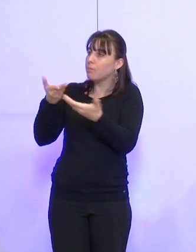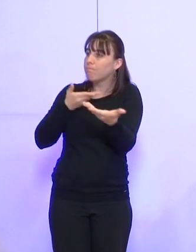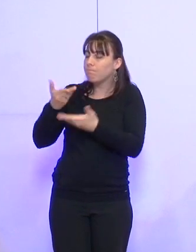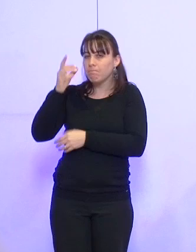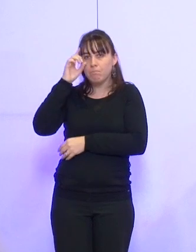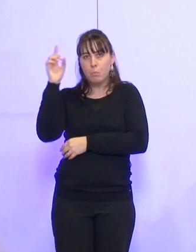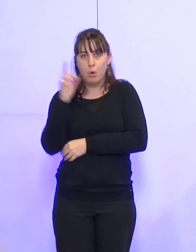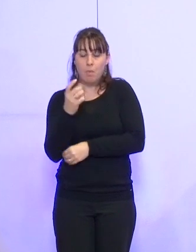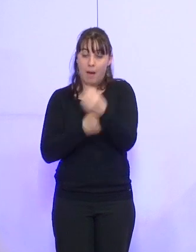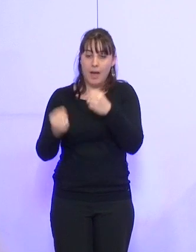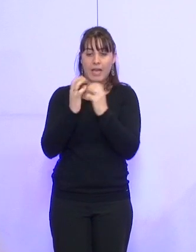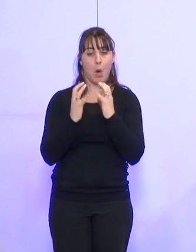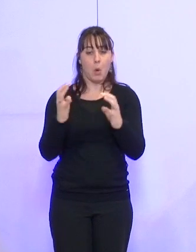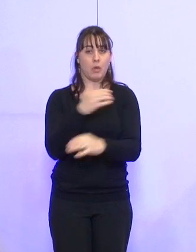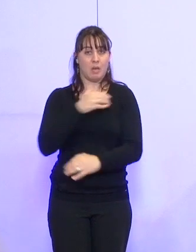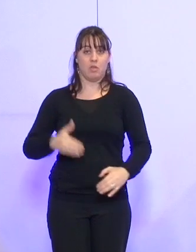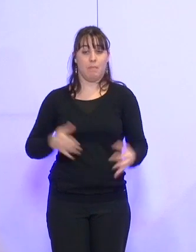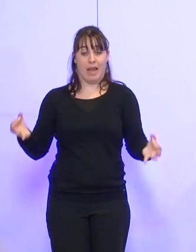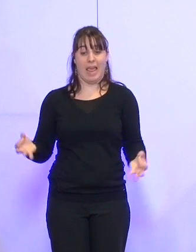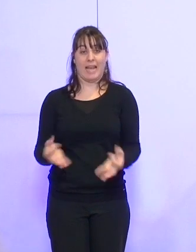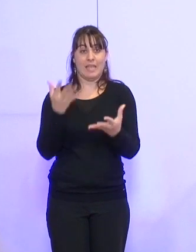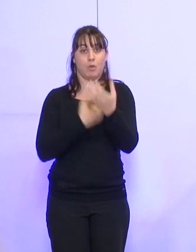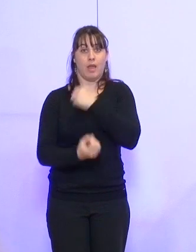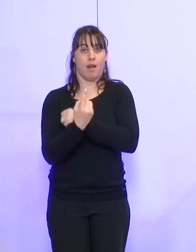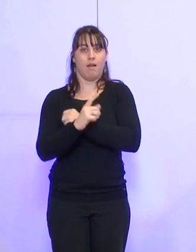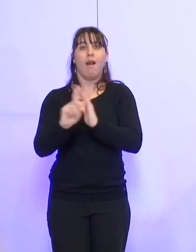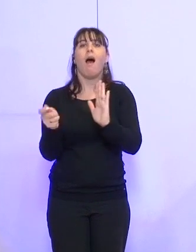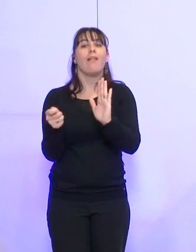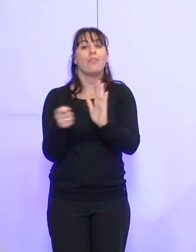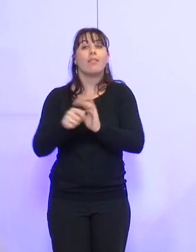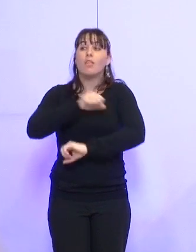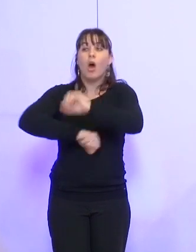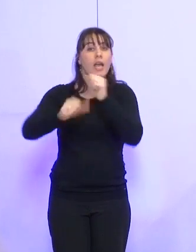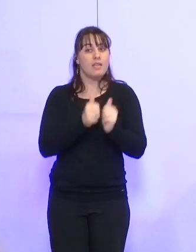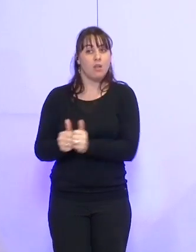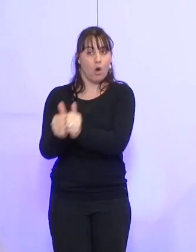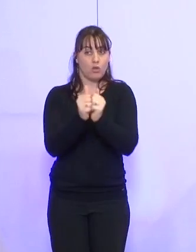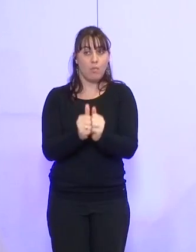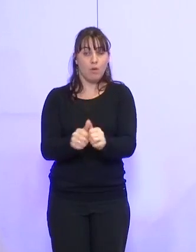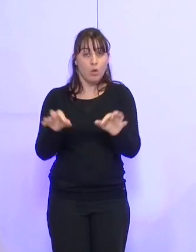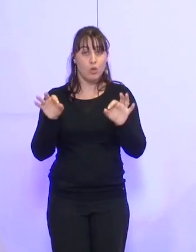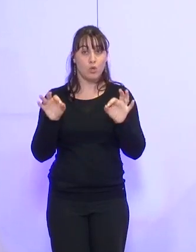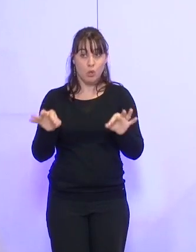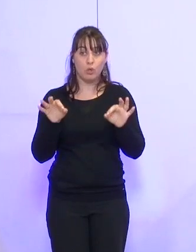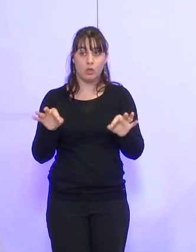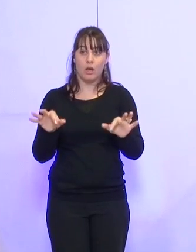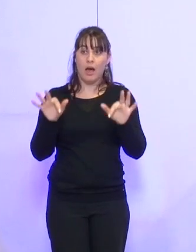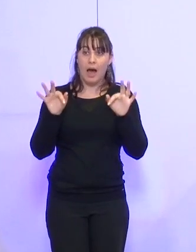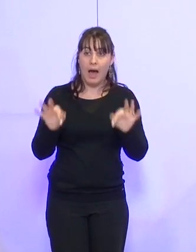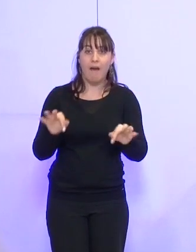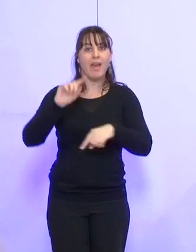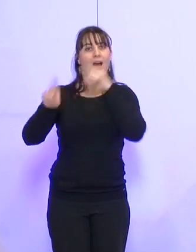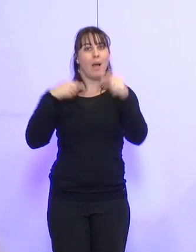un conseil municipal exceptionnel, une date à convenir, sur justement les questions de